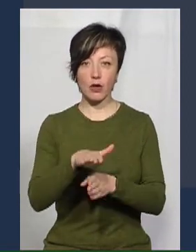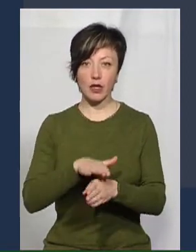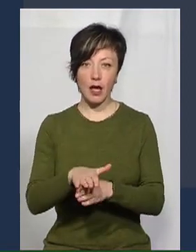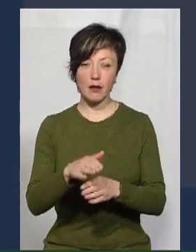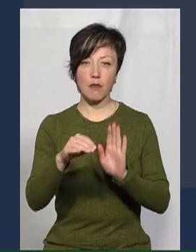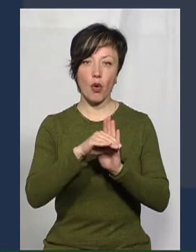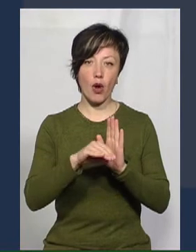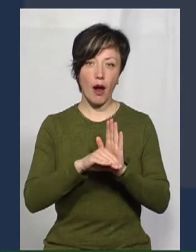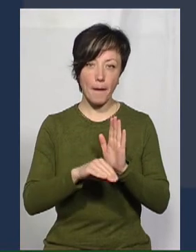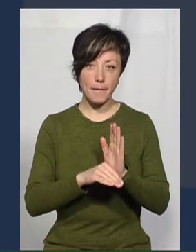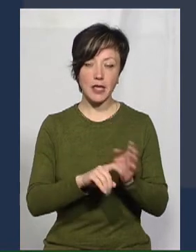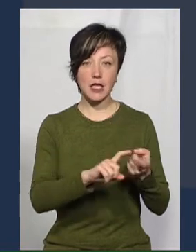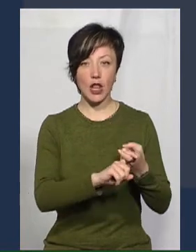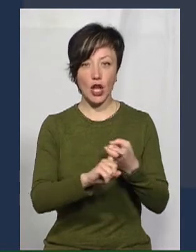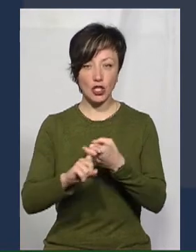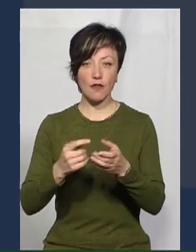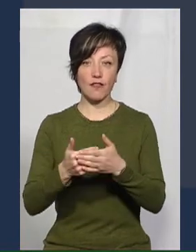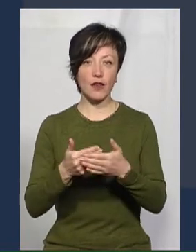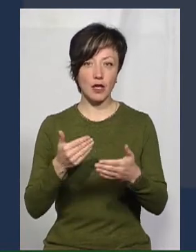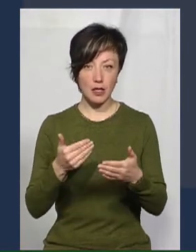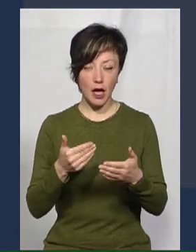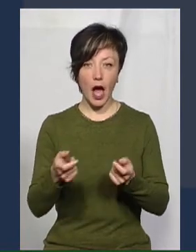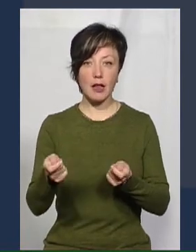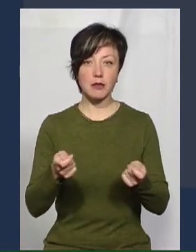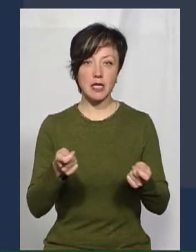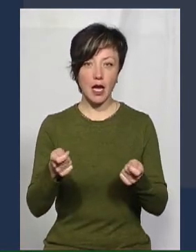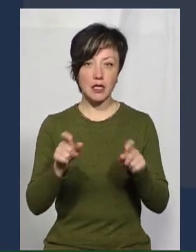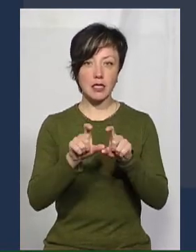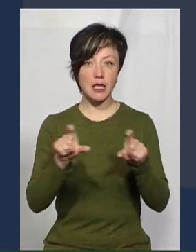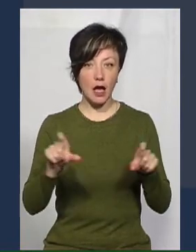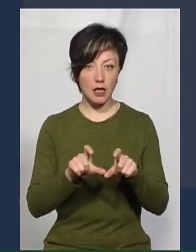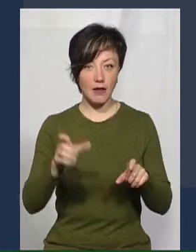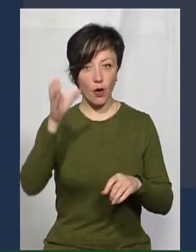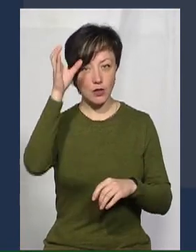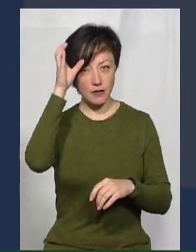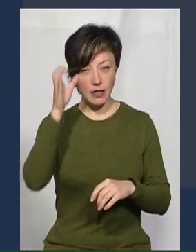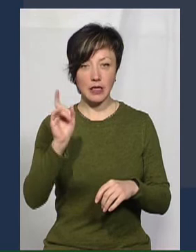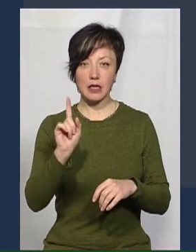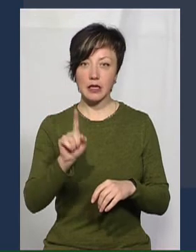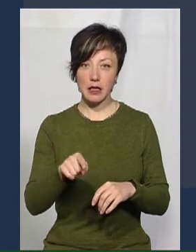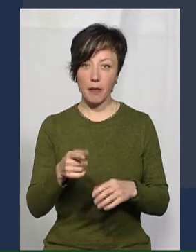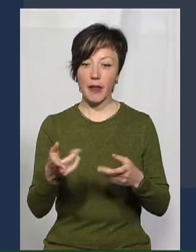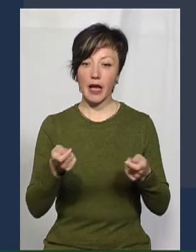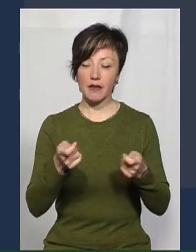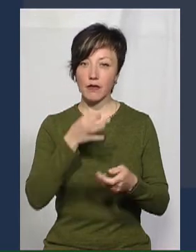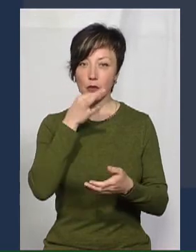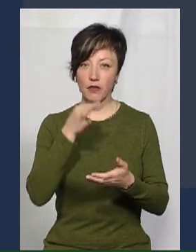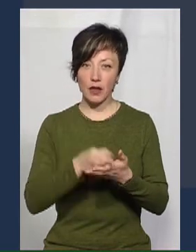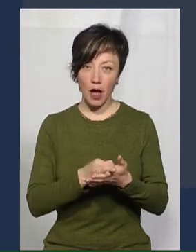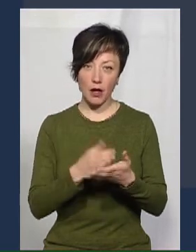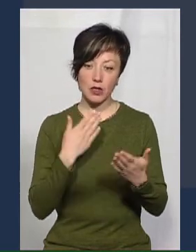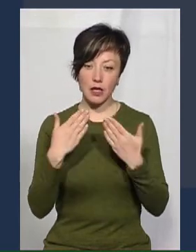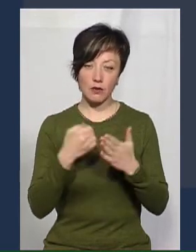навчальних програм залежить від адміністрації закладів освіти. І там, де керівники відповідально